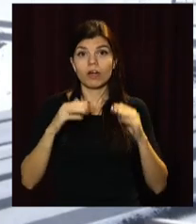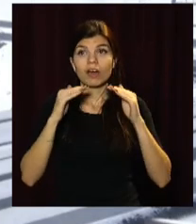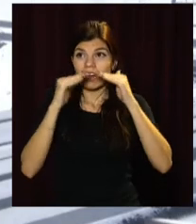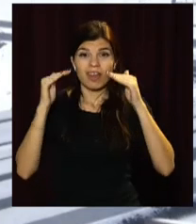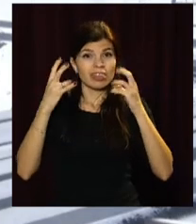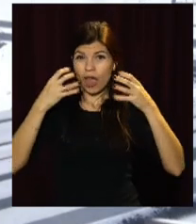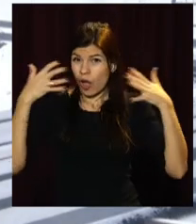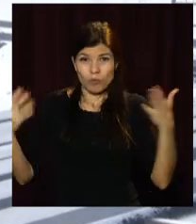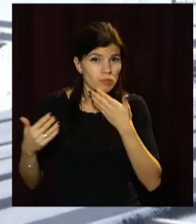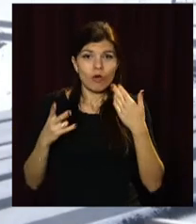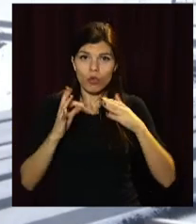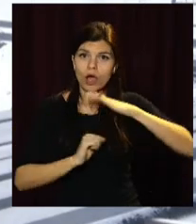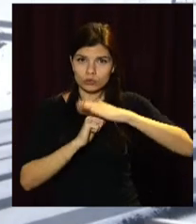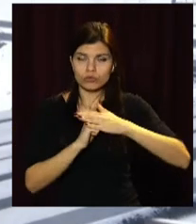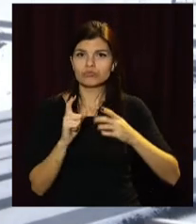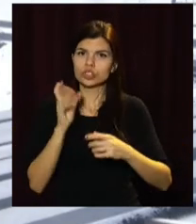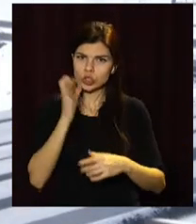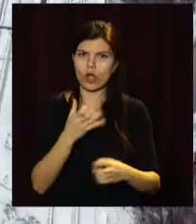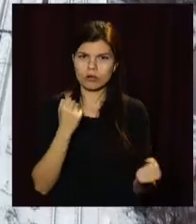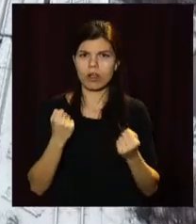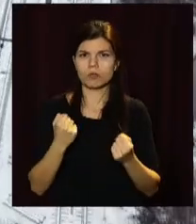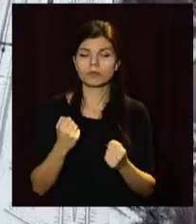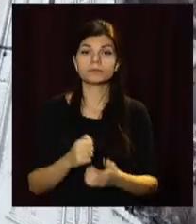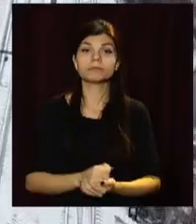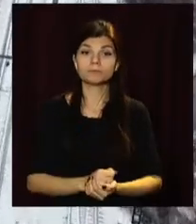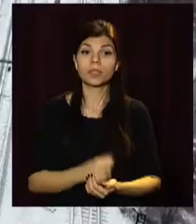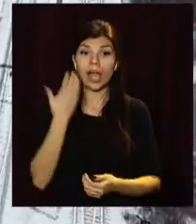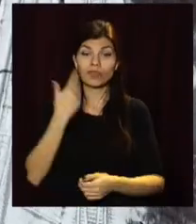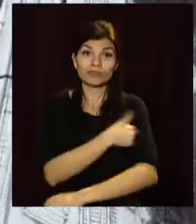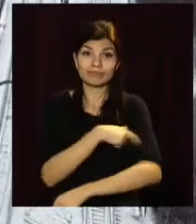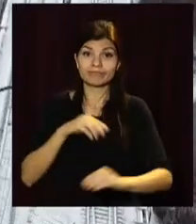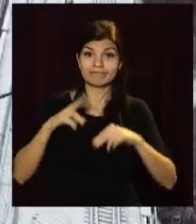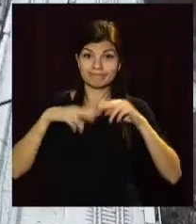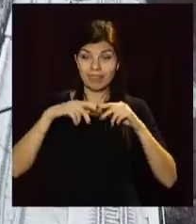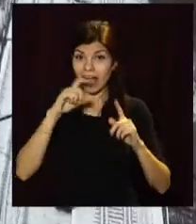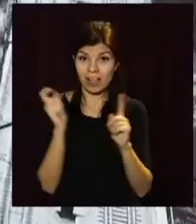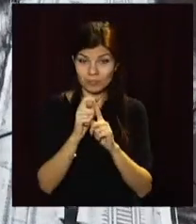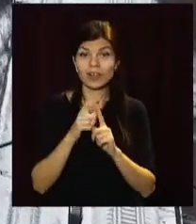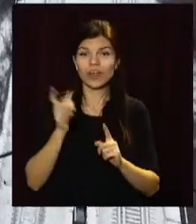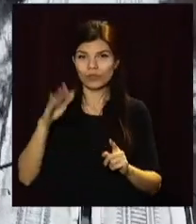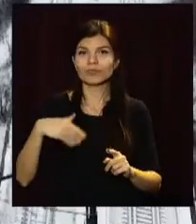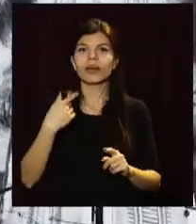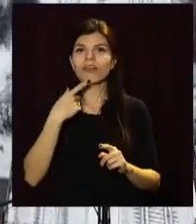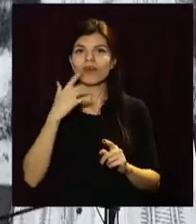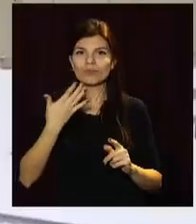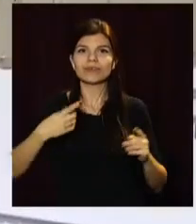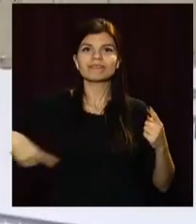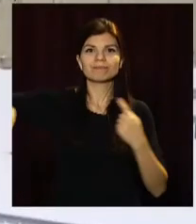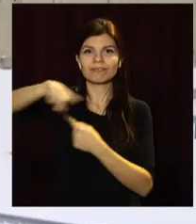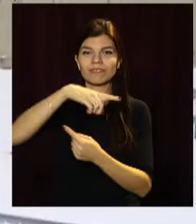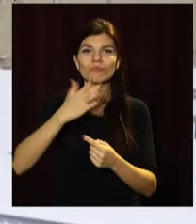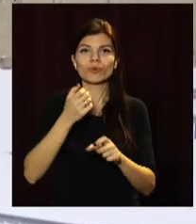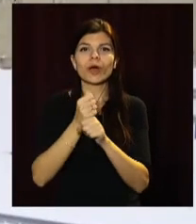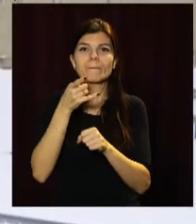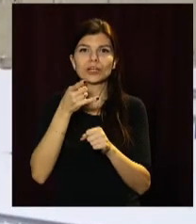велике, а основа робилась дуже серйозно. Коли амбулаторію добудують, візьмуться за облаштування навколишньої території. Там буде